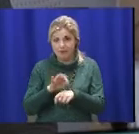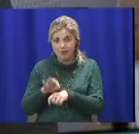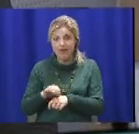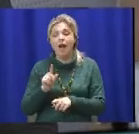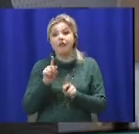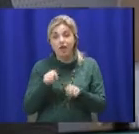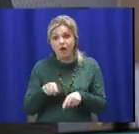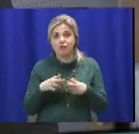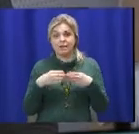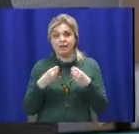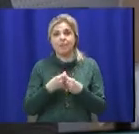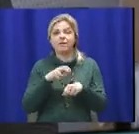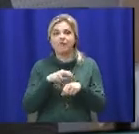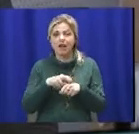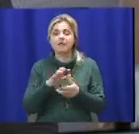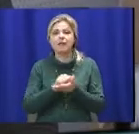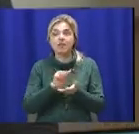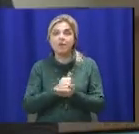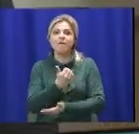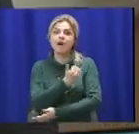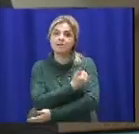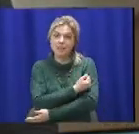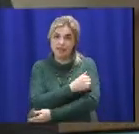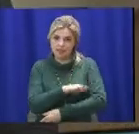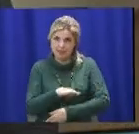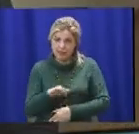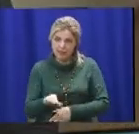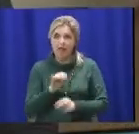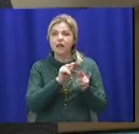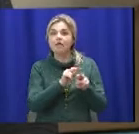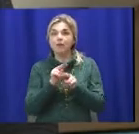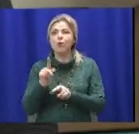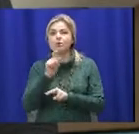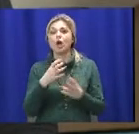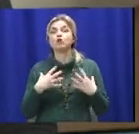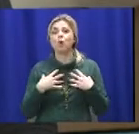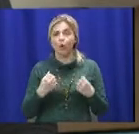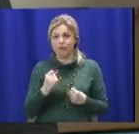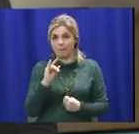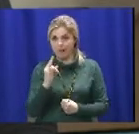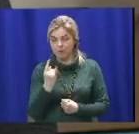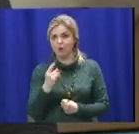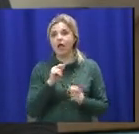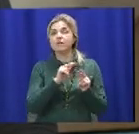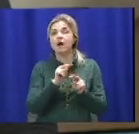займається вакцинацією дітей, наблюдується за здоровим дитом, наблюдується за